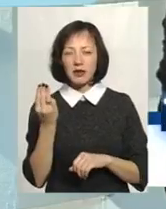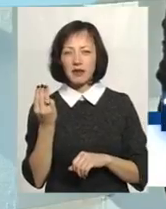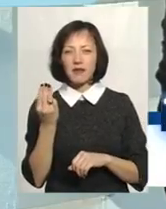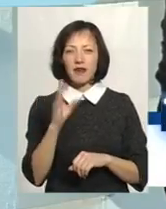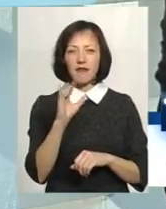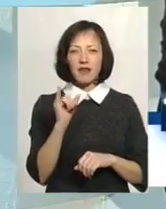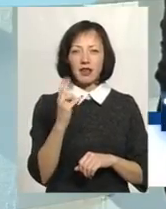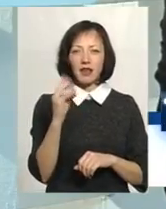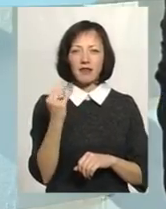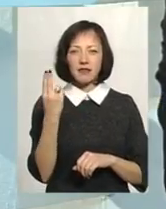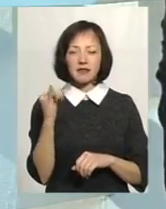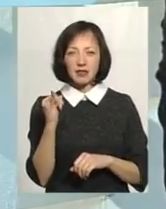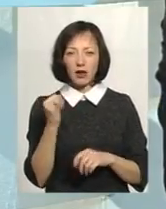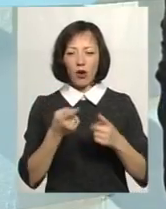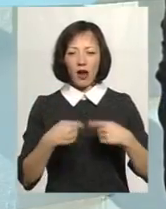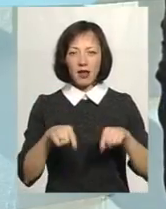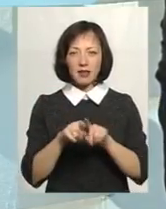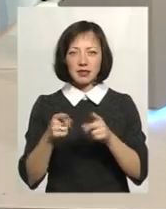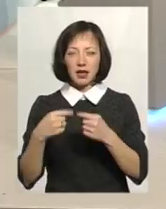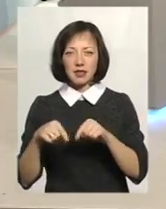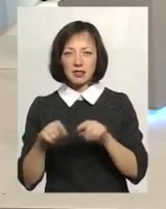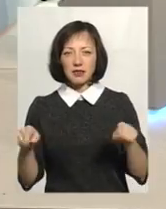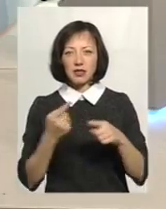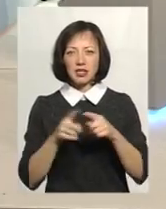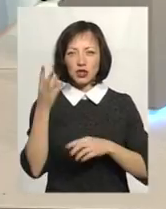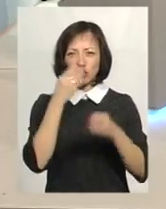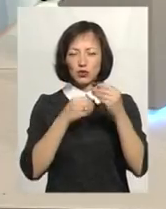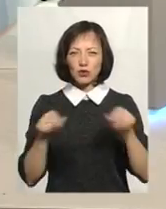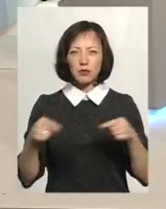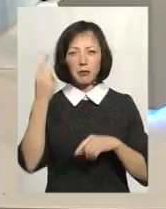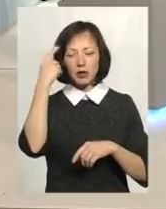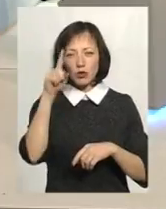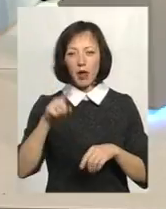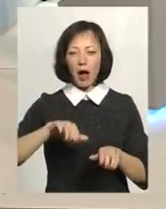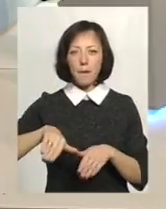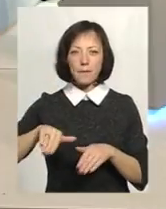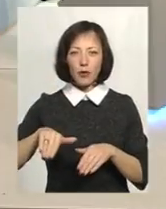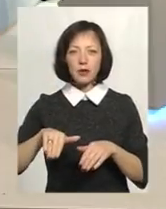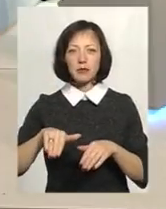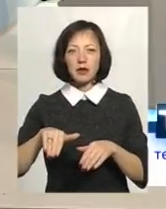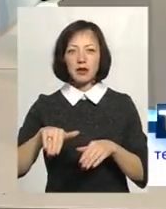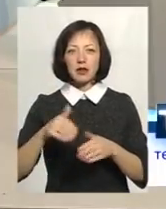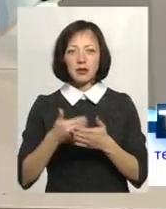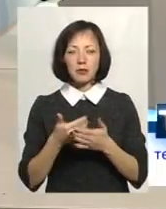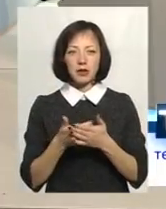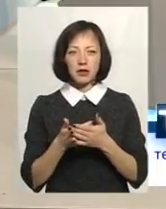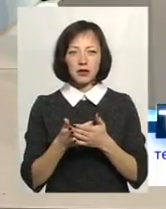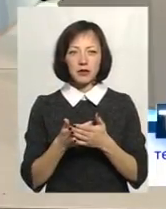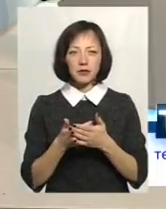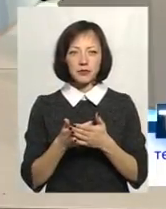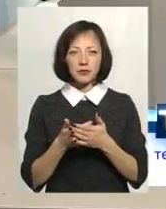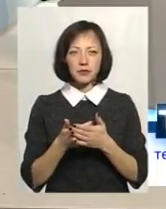Віньковецькому районі організації створені, це штучно створеність, спридумувалися, а потім реабілітації, наприклад, ось